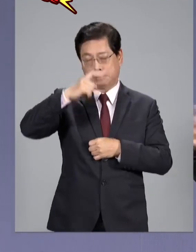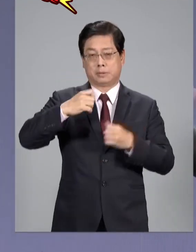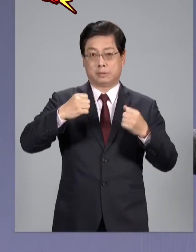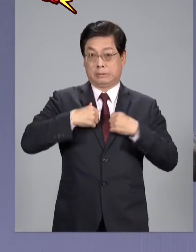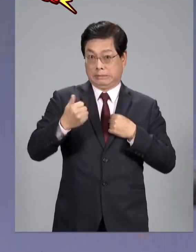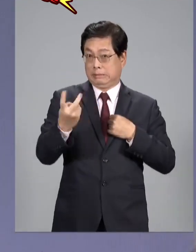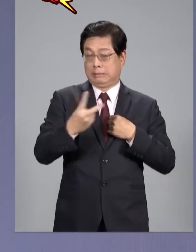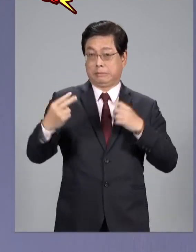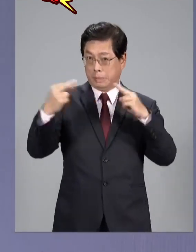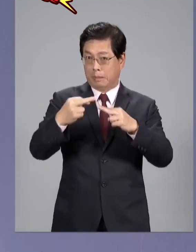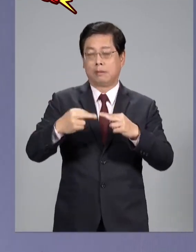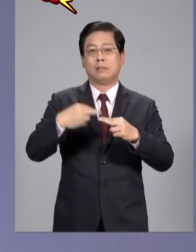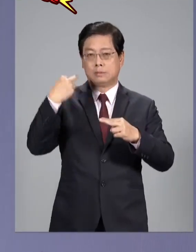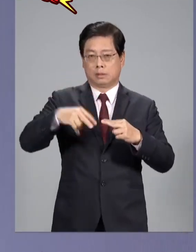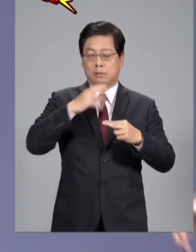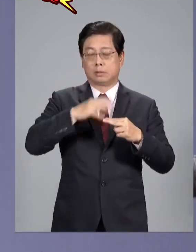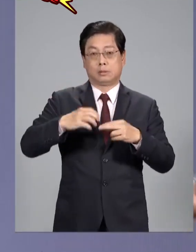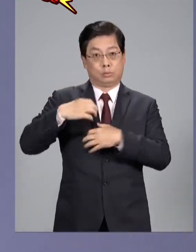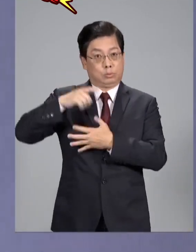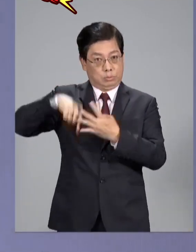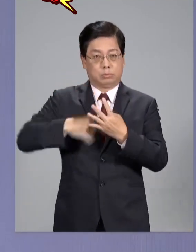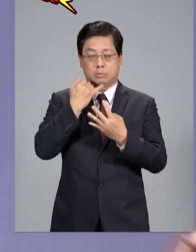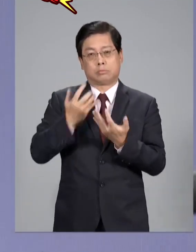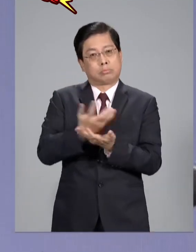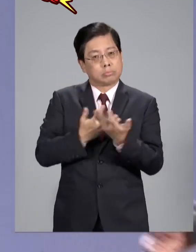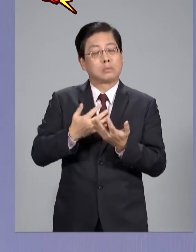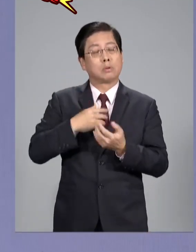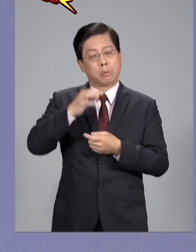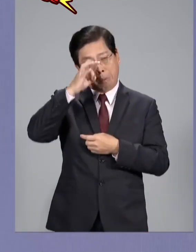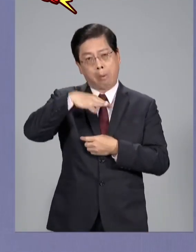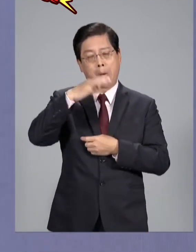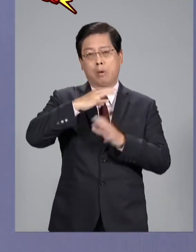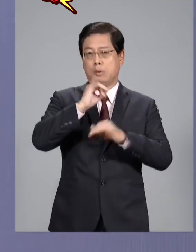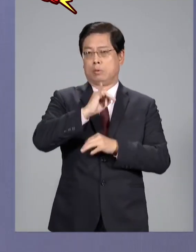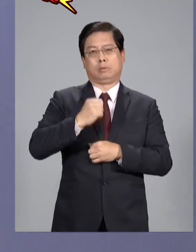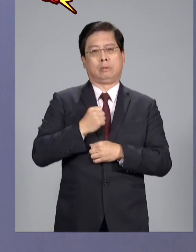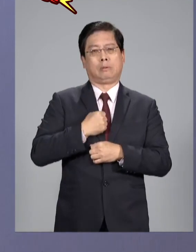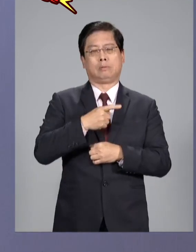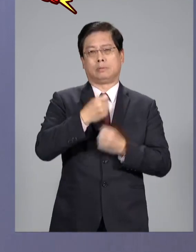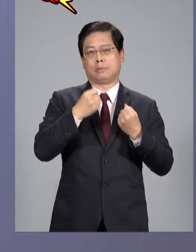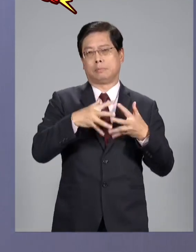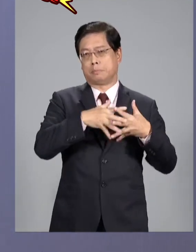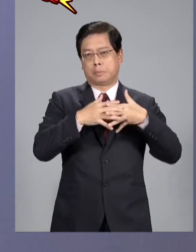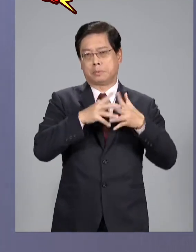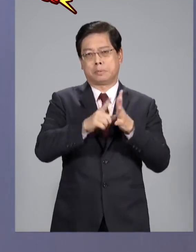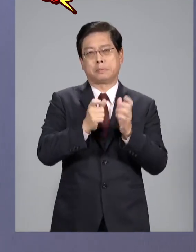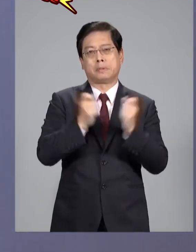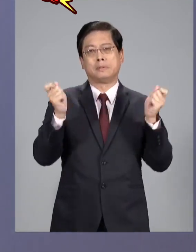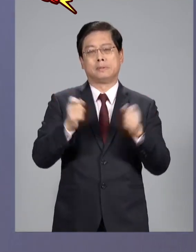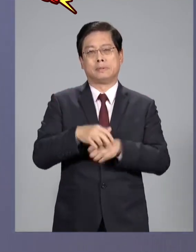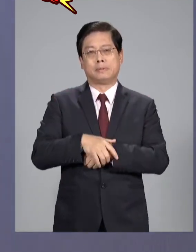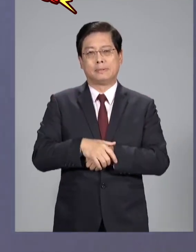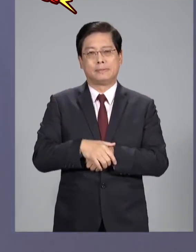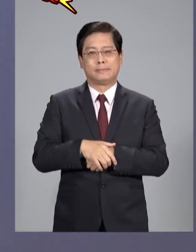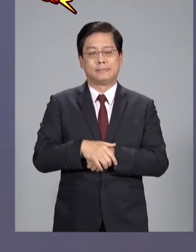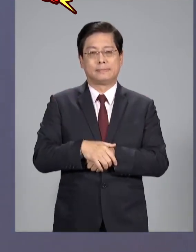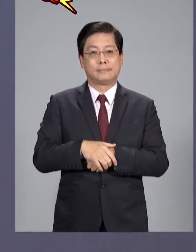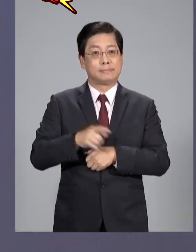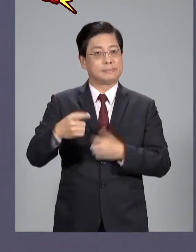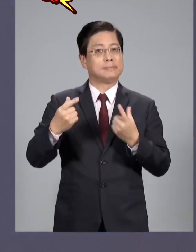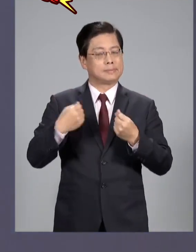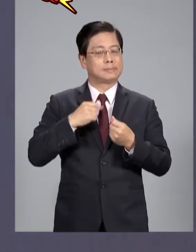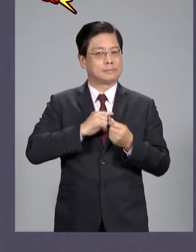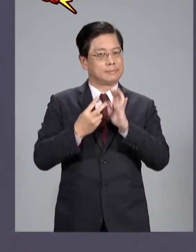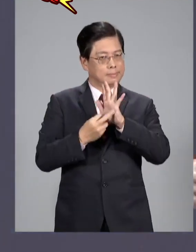面啊而且還希望軍事上有溝通啊大家都看到啊小女士一定知道啊他在美國那麼久對不對那這也是